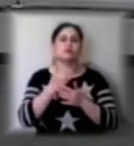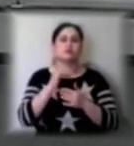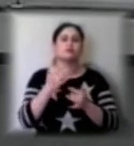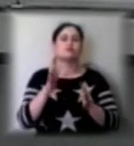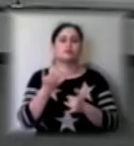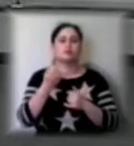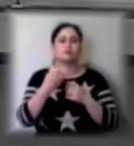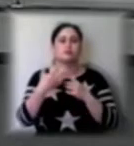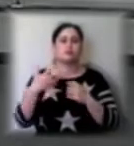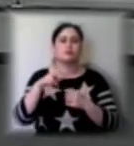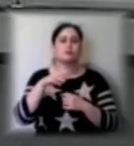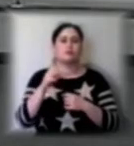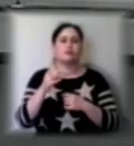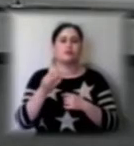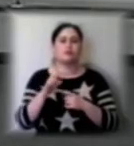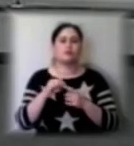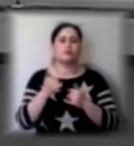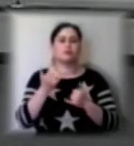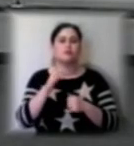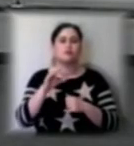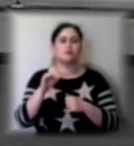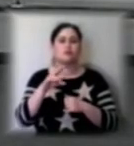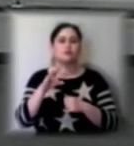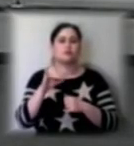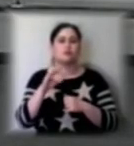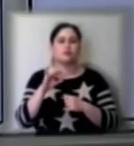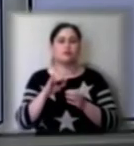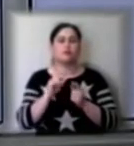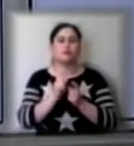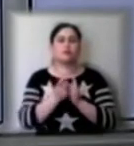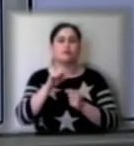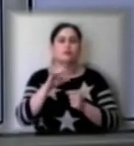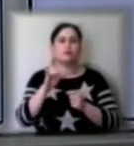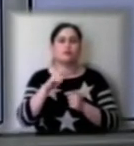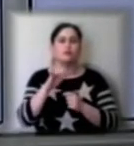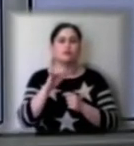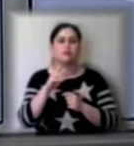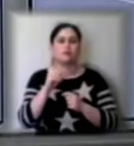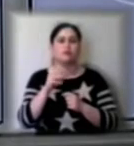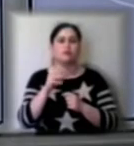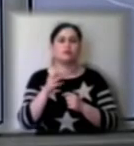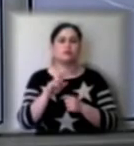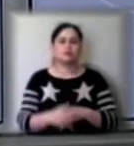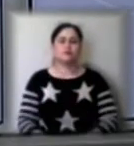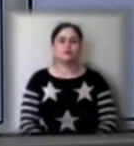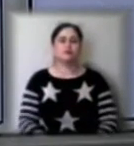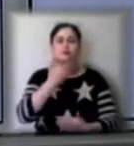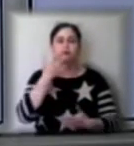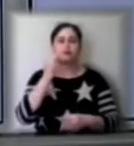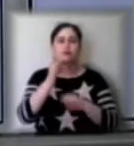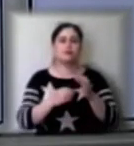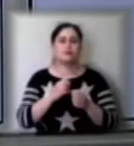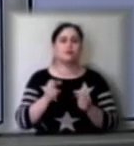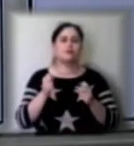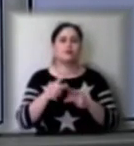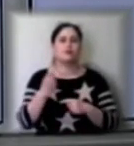травня в студії Оксана Стравнова, суддопереклад Аліни Краєвської. За останню добу в хахівцями обласного лабораторного